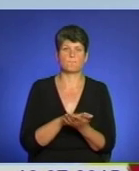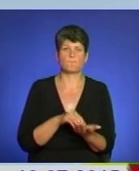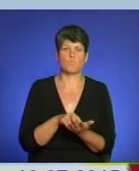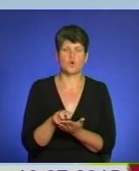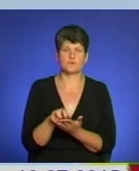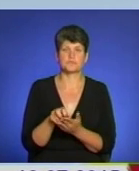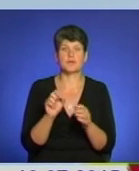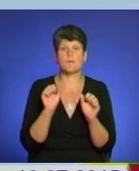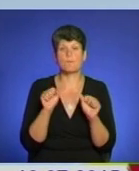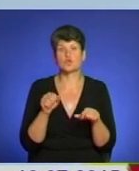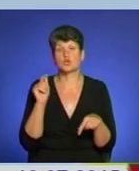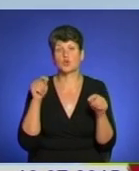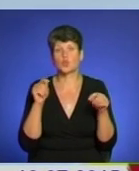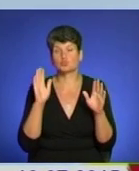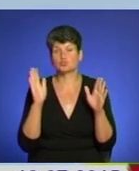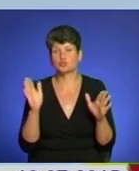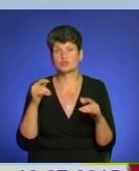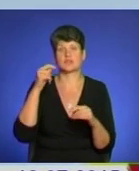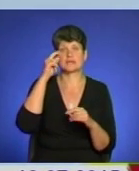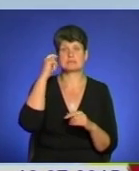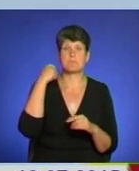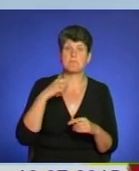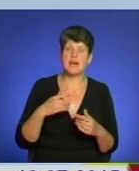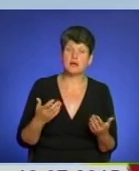Може дощ бути, спека.